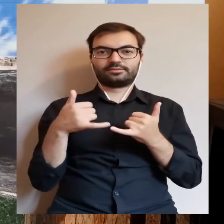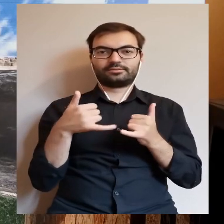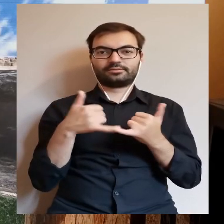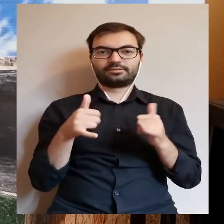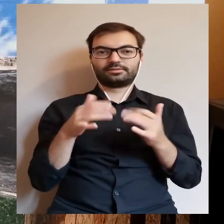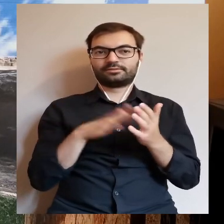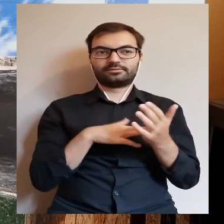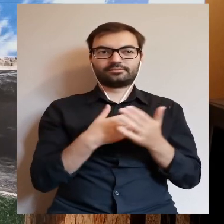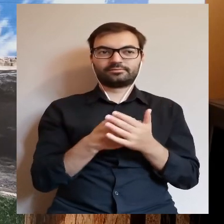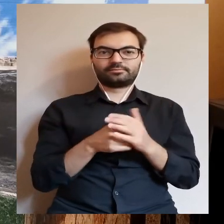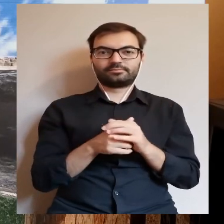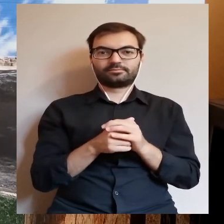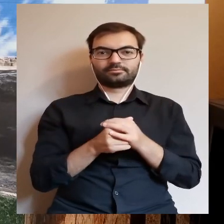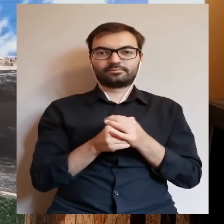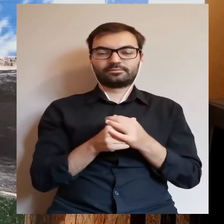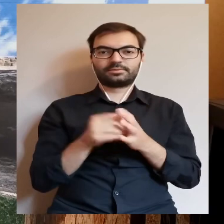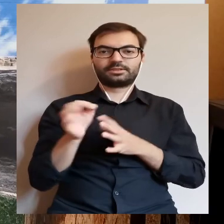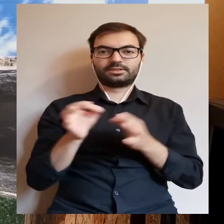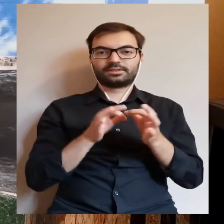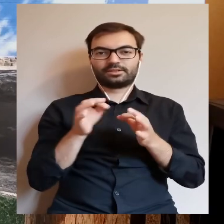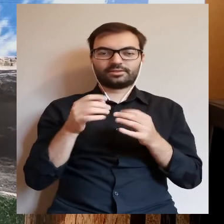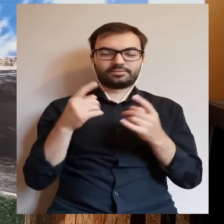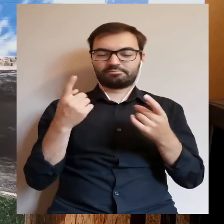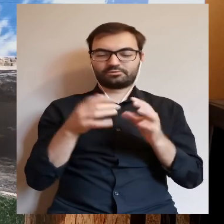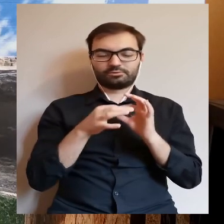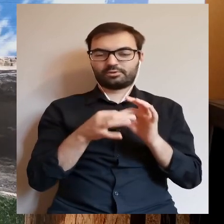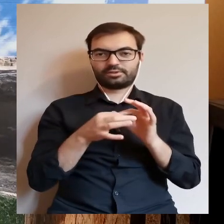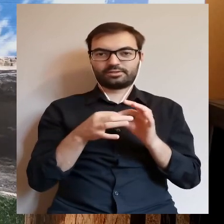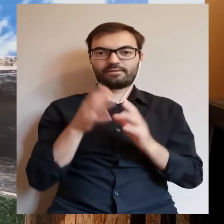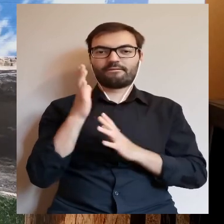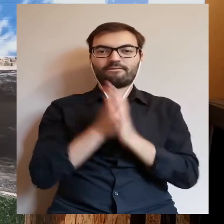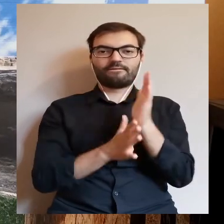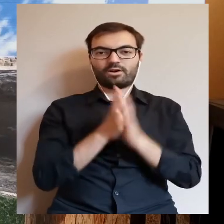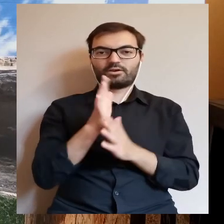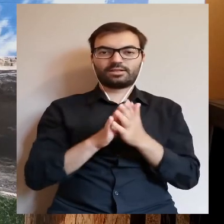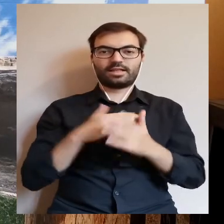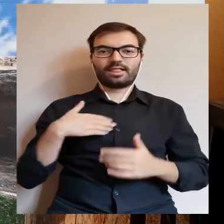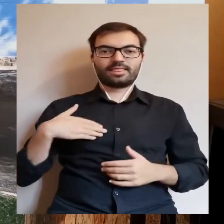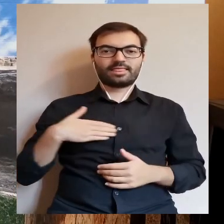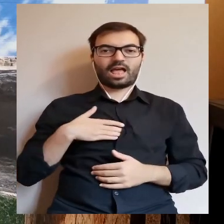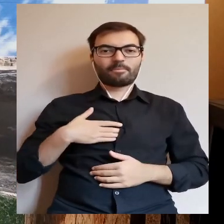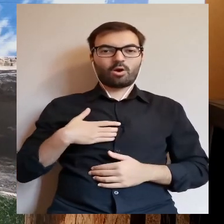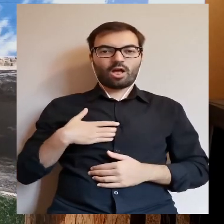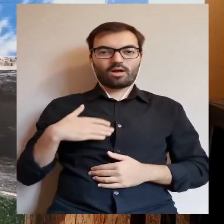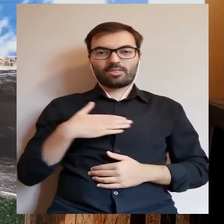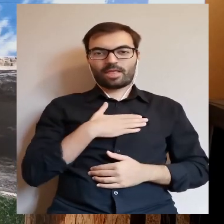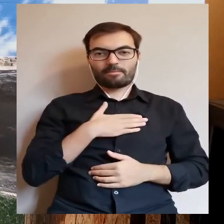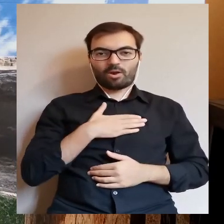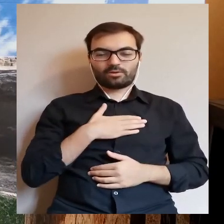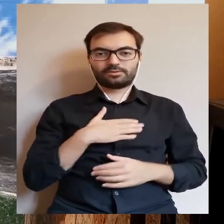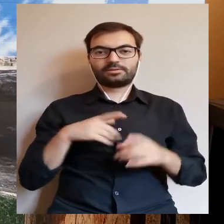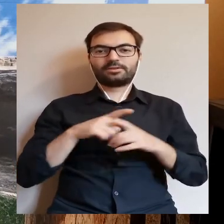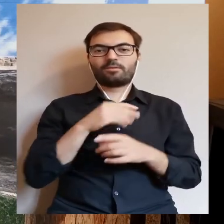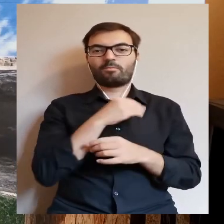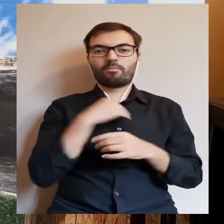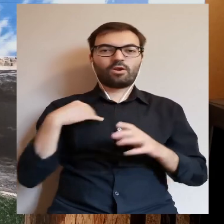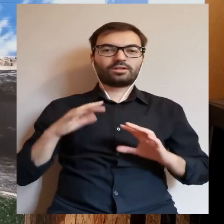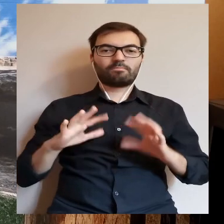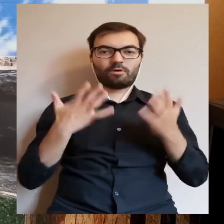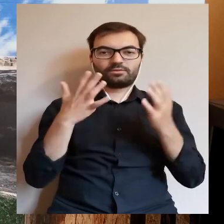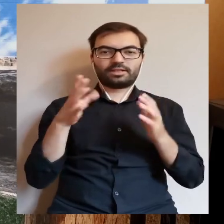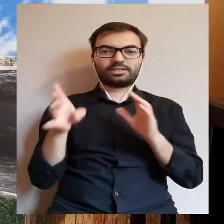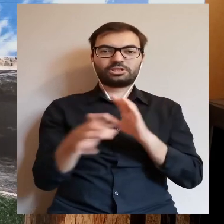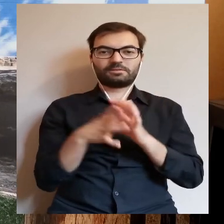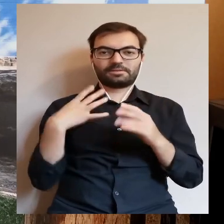na przykład historiach związanych z wojnami napoleońskimi i z polskimi